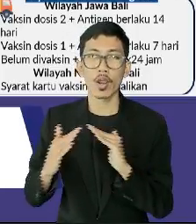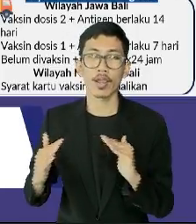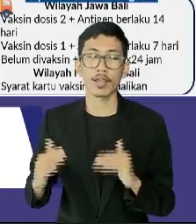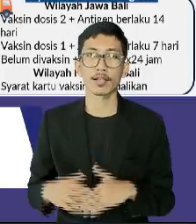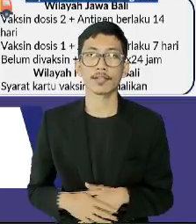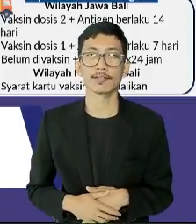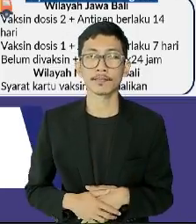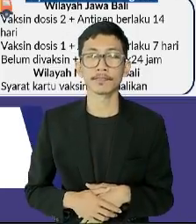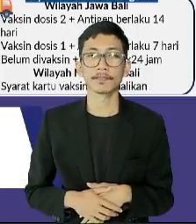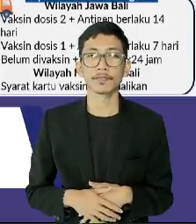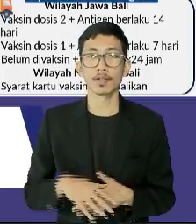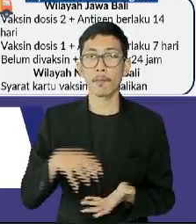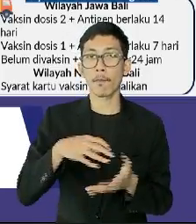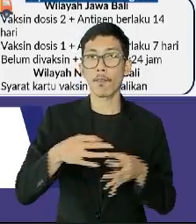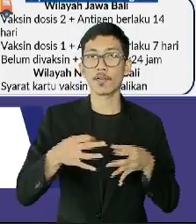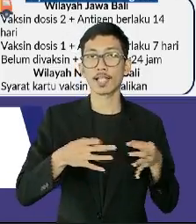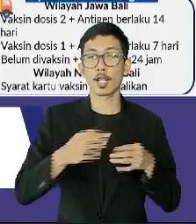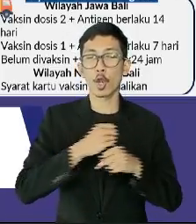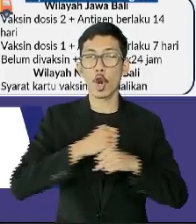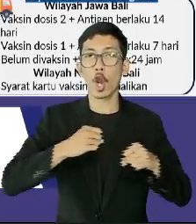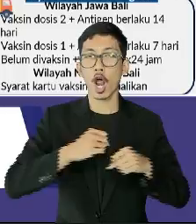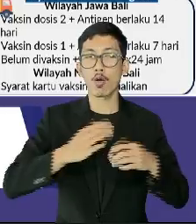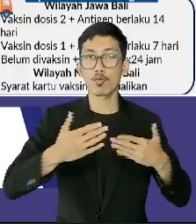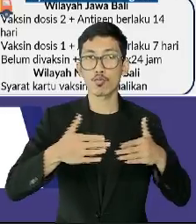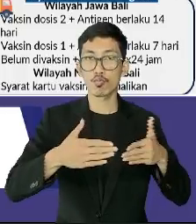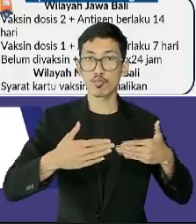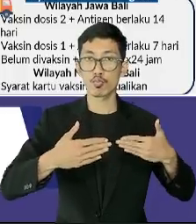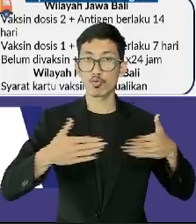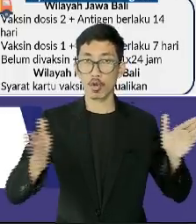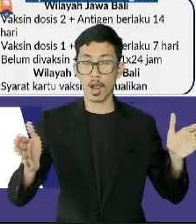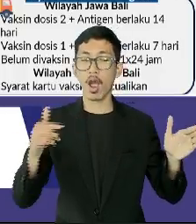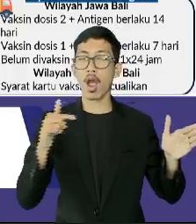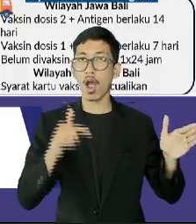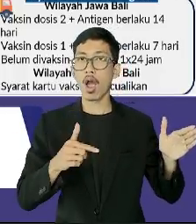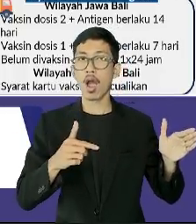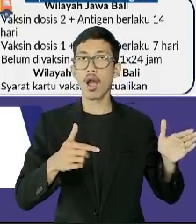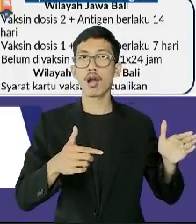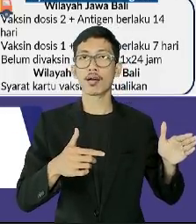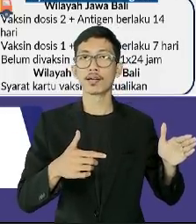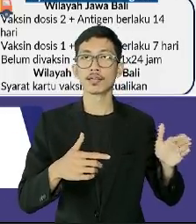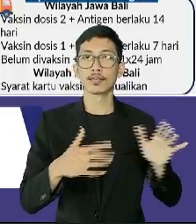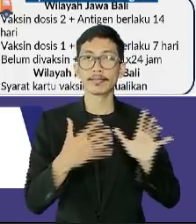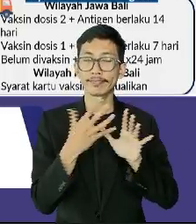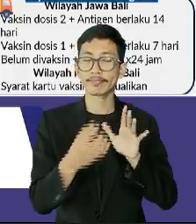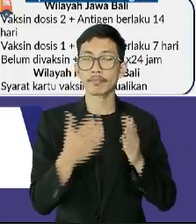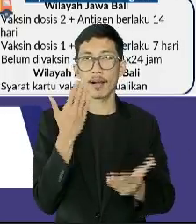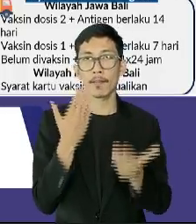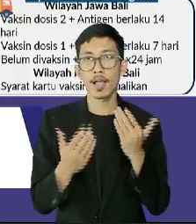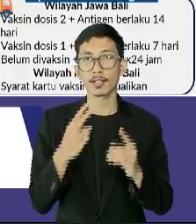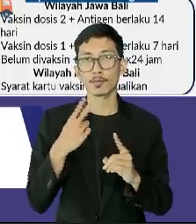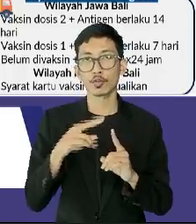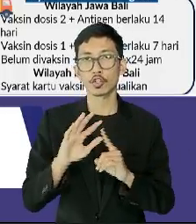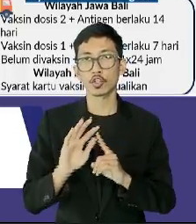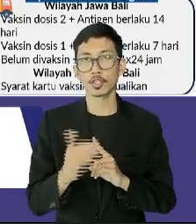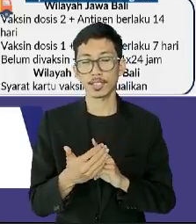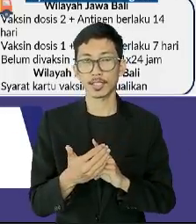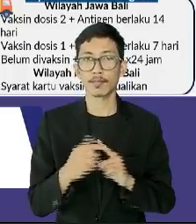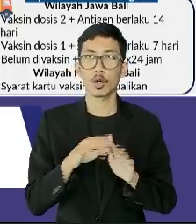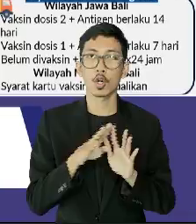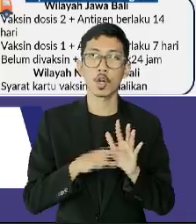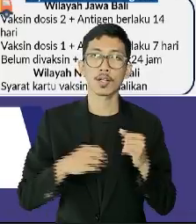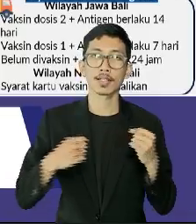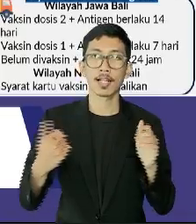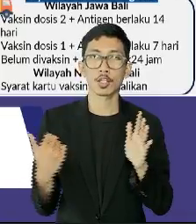fasilitas olahraga di ruang terbuka dapat dibuka dengan screening peduli lindungi dan penerapan protokol kesehatan